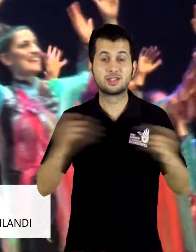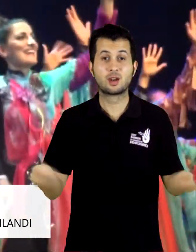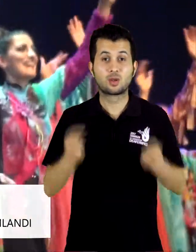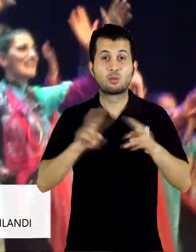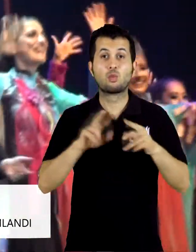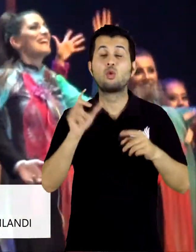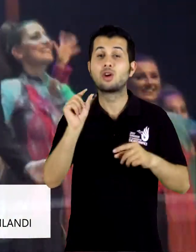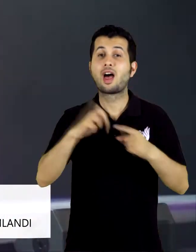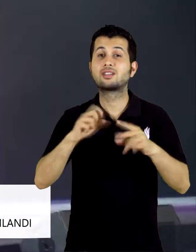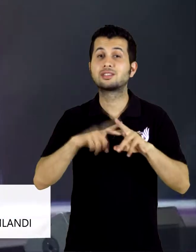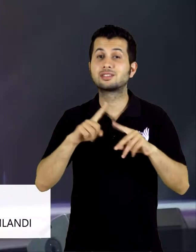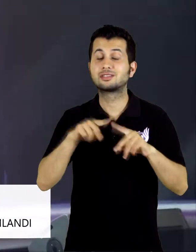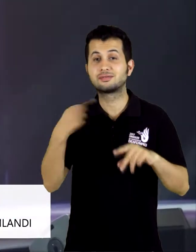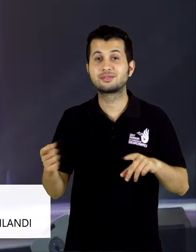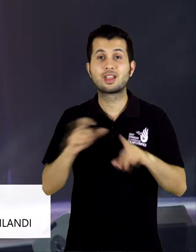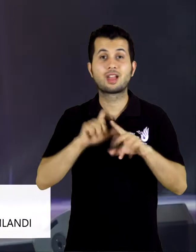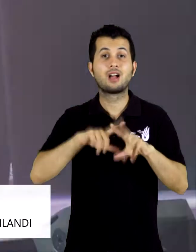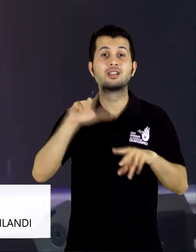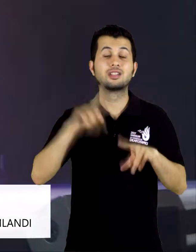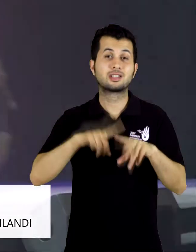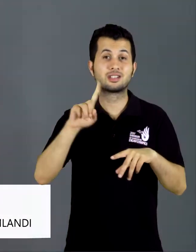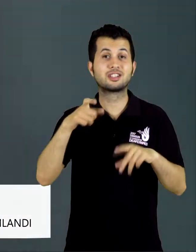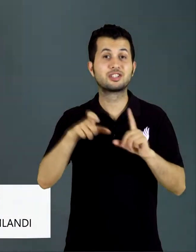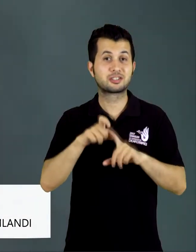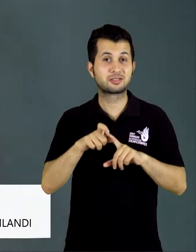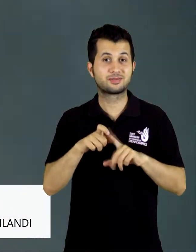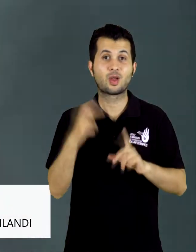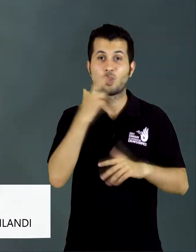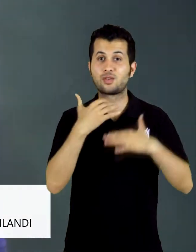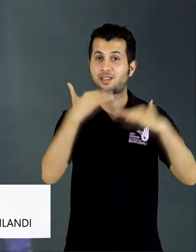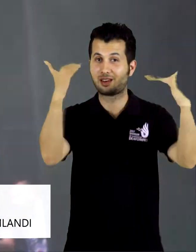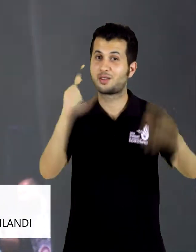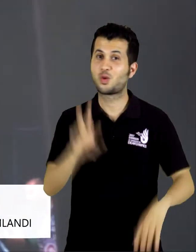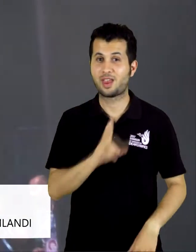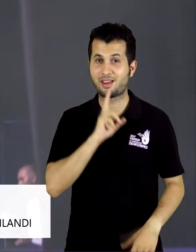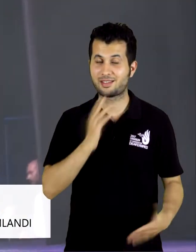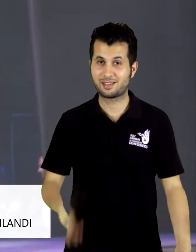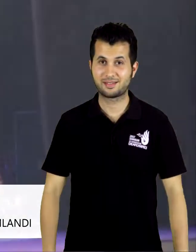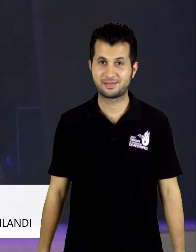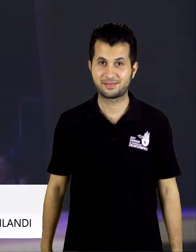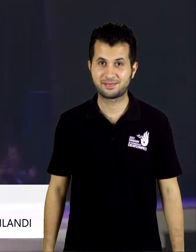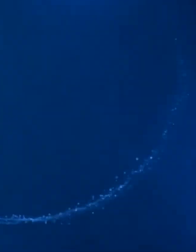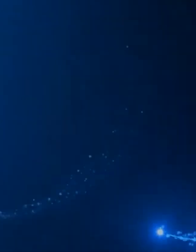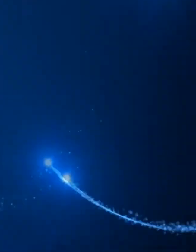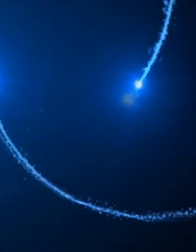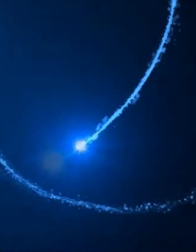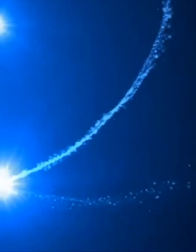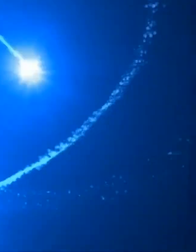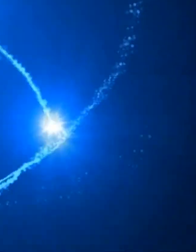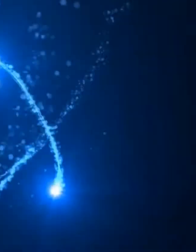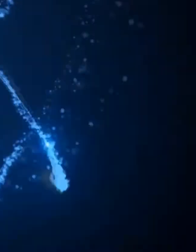Kapanış Seremonisi Murat Dal Kılıç Konseri ile Sona Erdi. Kapanış Sower Halk